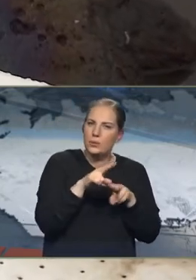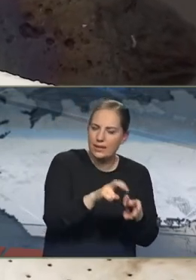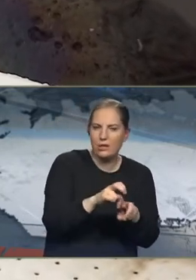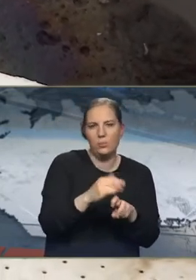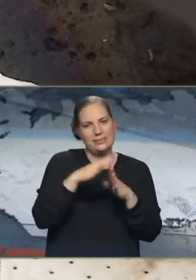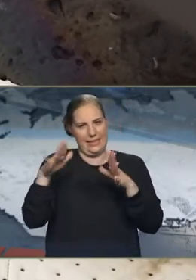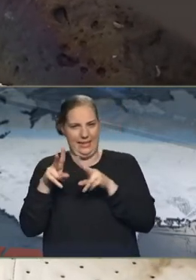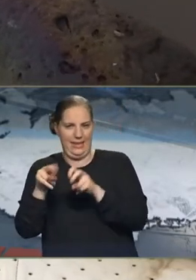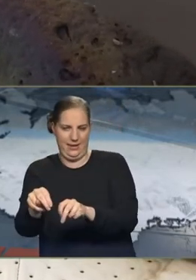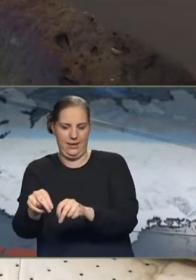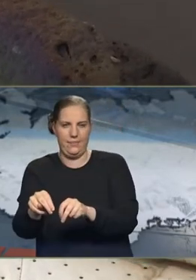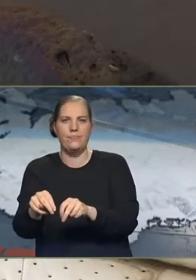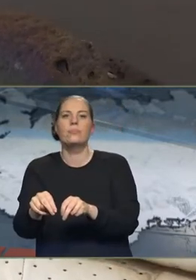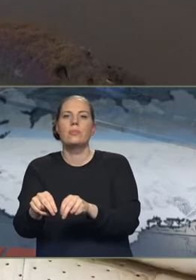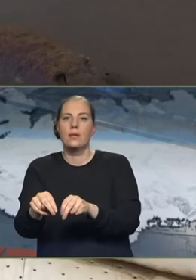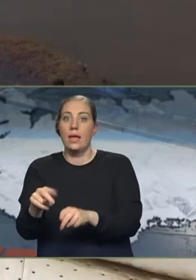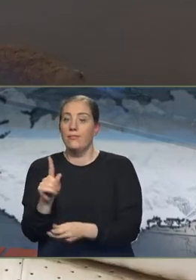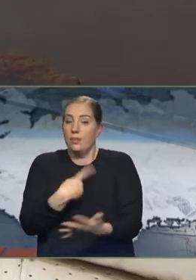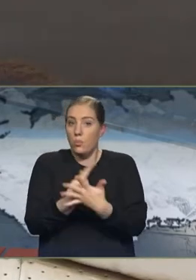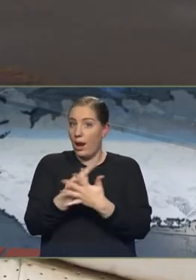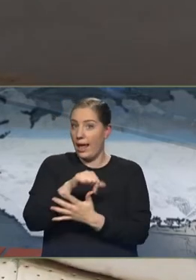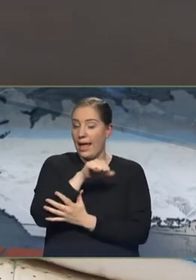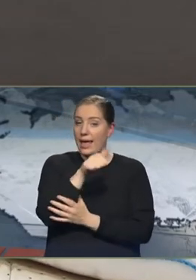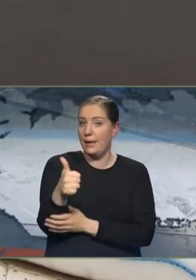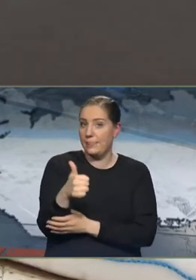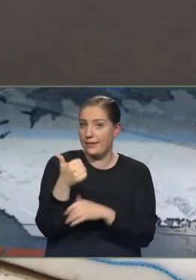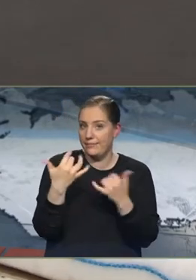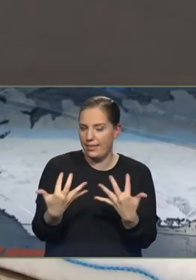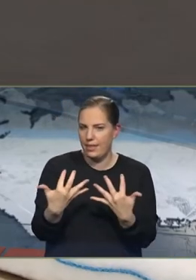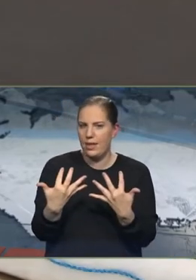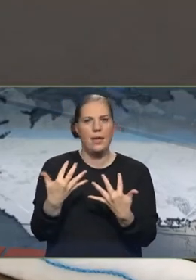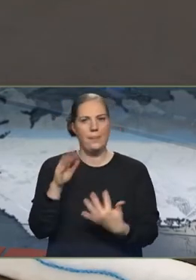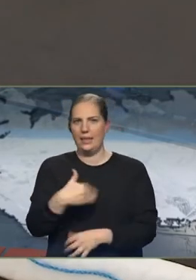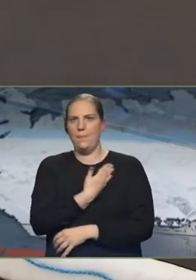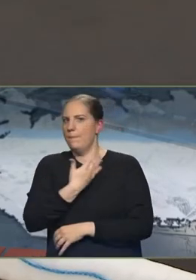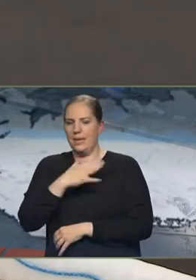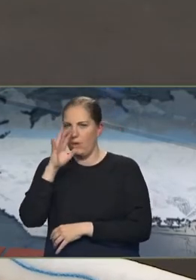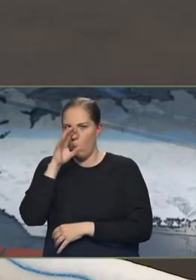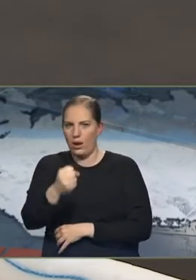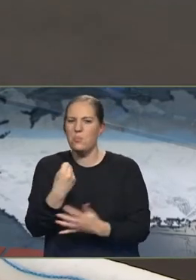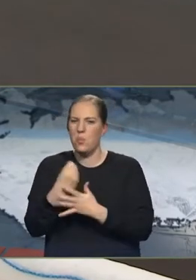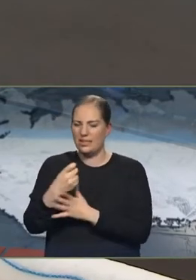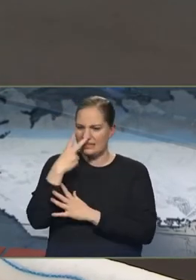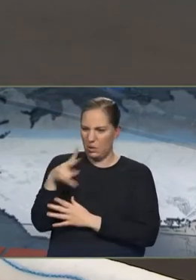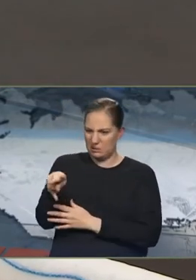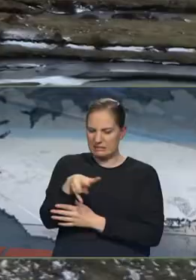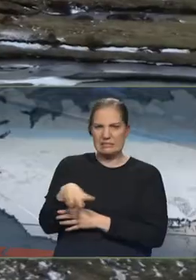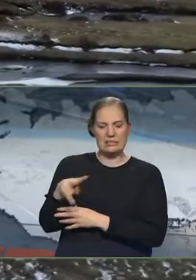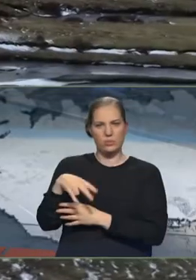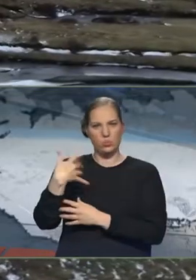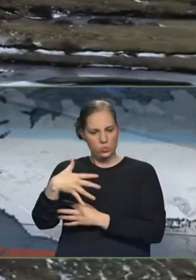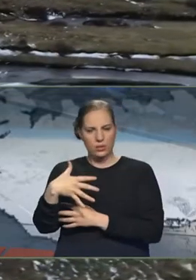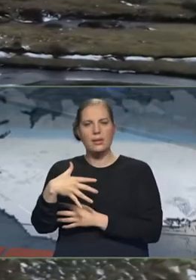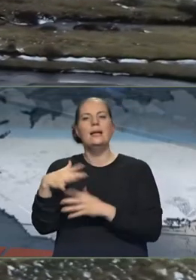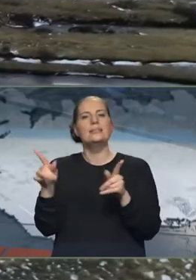stærritir. En það sem að vera kannski heppin með hérna er að þetta er ekki það mikið makt. Þá það líti kannski illa út að þá er þetta